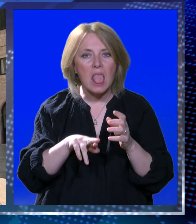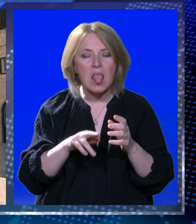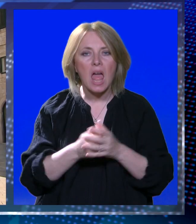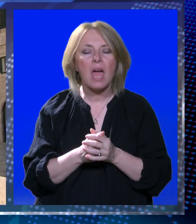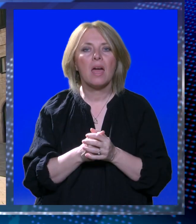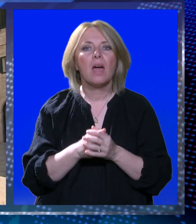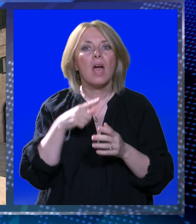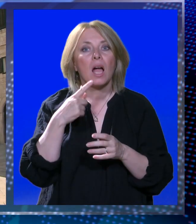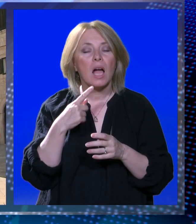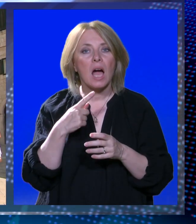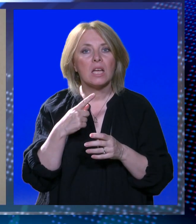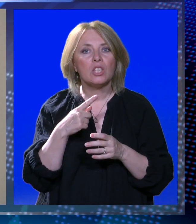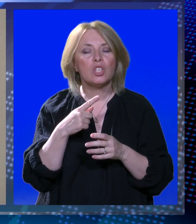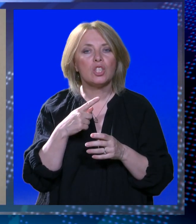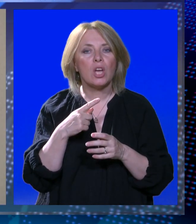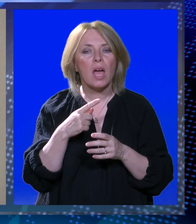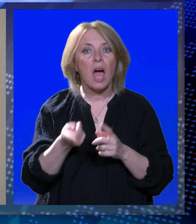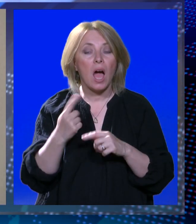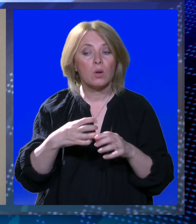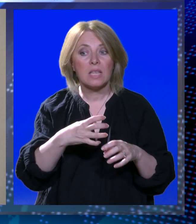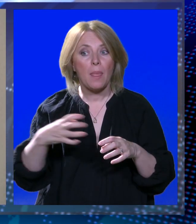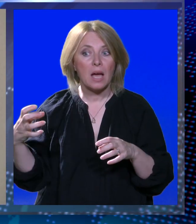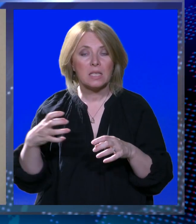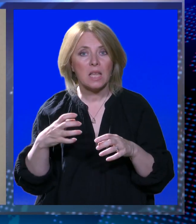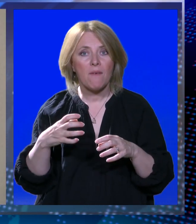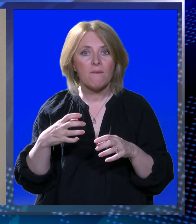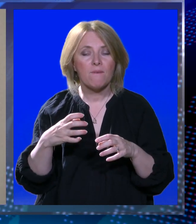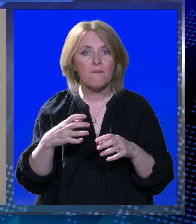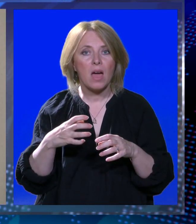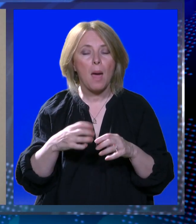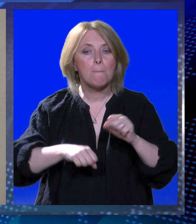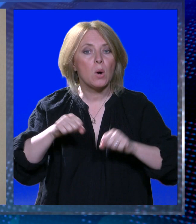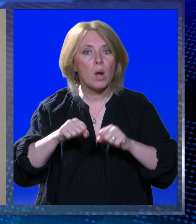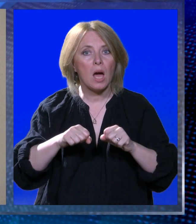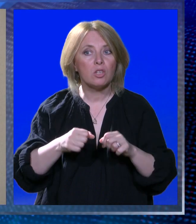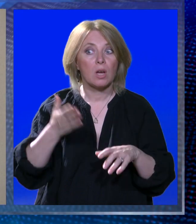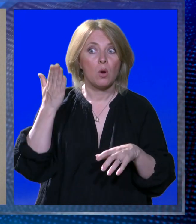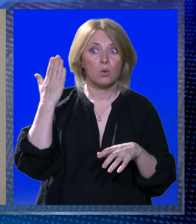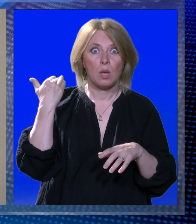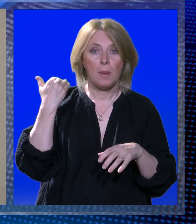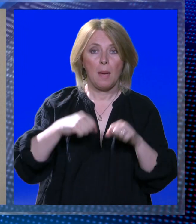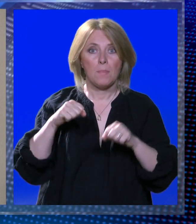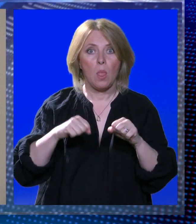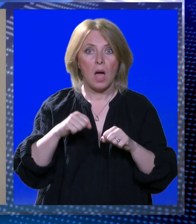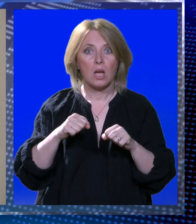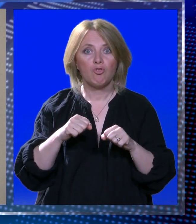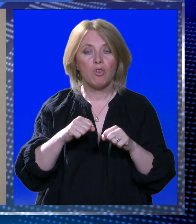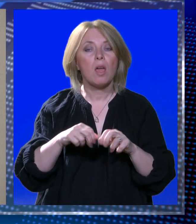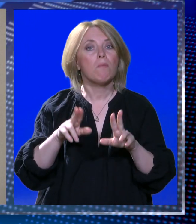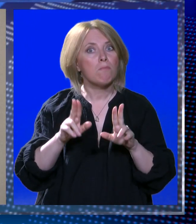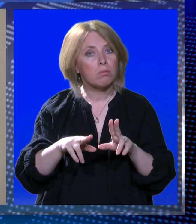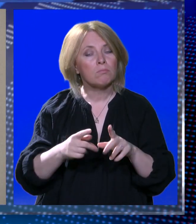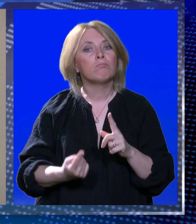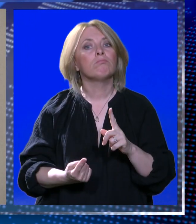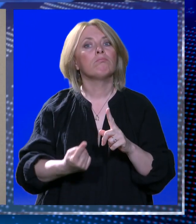Ivušiću i Davor Pooboljenu poručuje Ako se nastave ponašati onako kako se ponašali prije, prijetin od uzimanje javne površine na